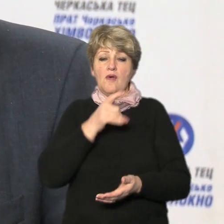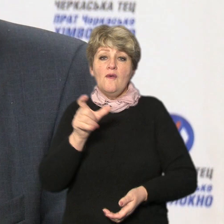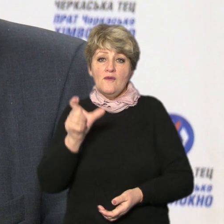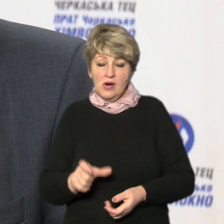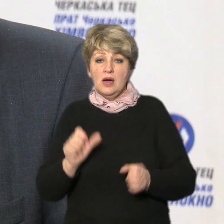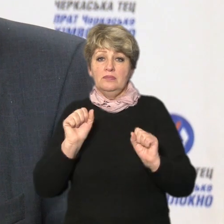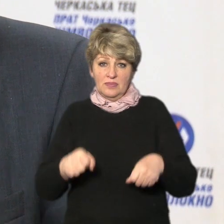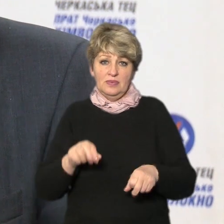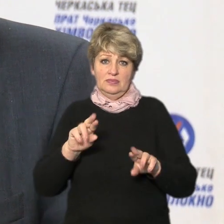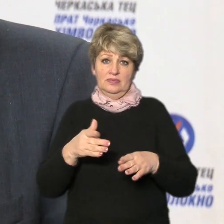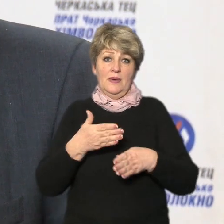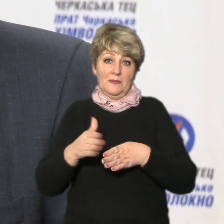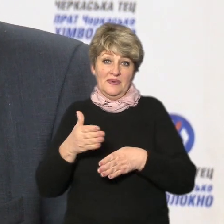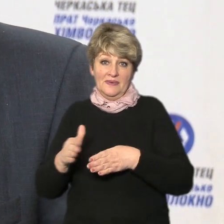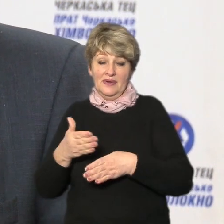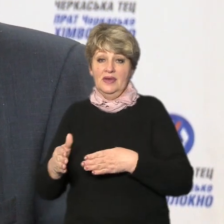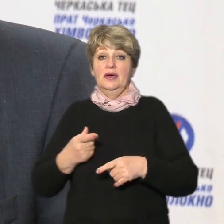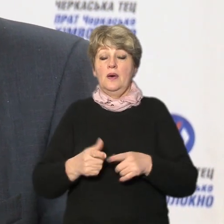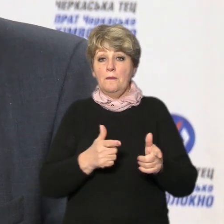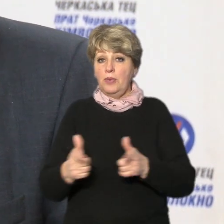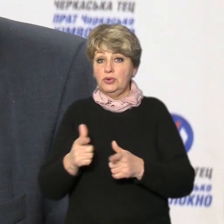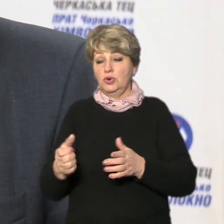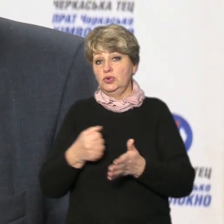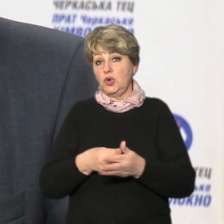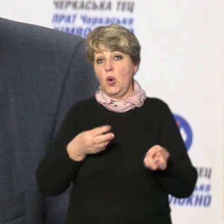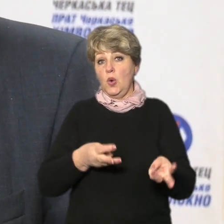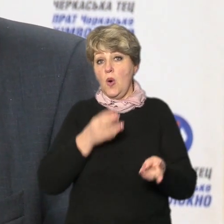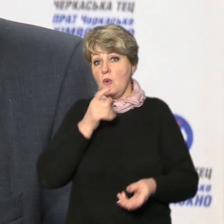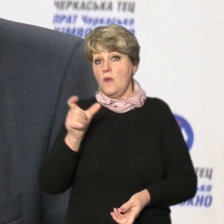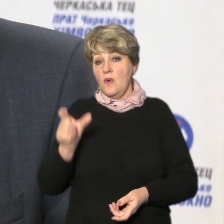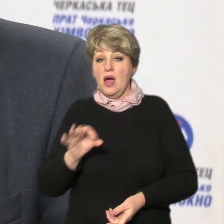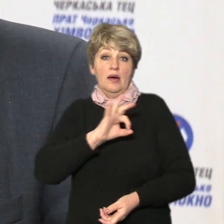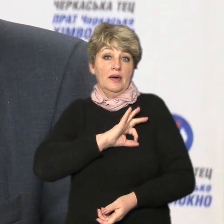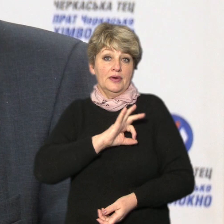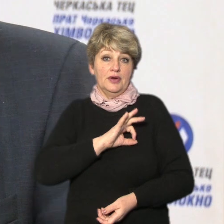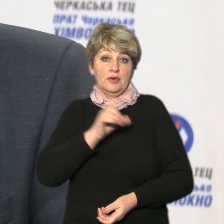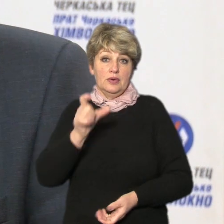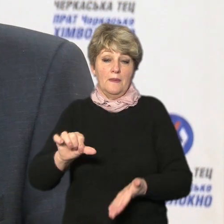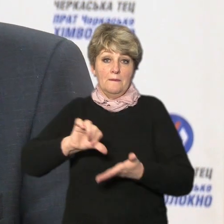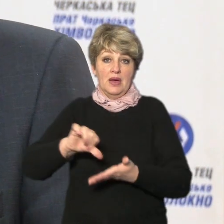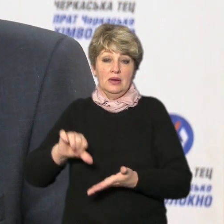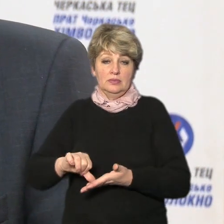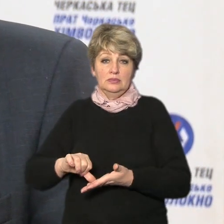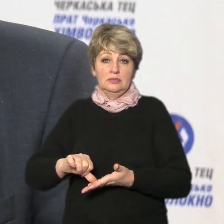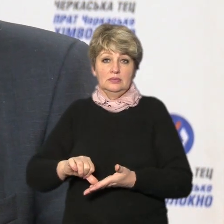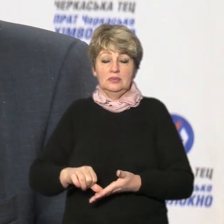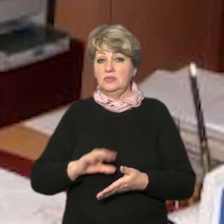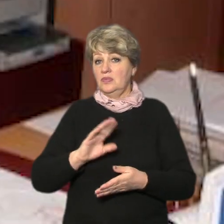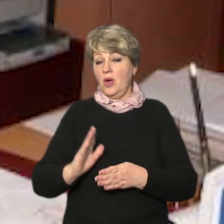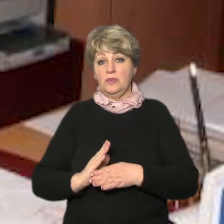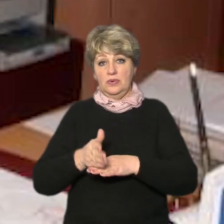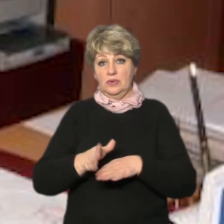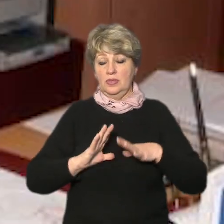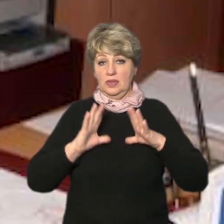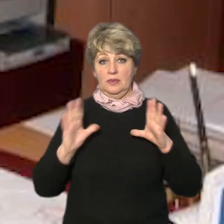заборгованості підготовки до опального сезону від юридичних чи представників юридичної особи не надходило